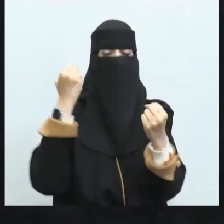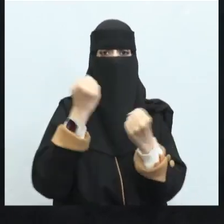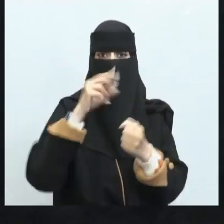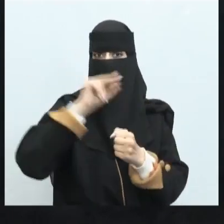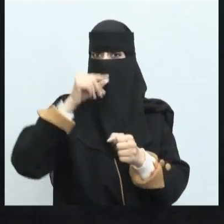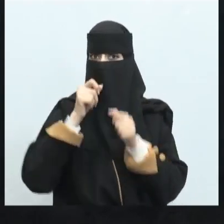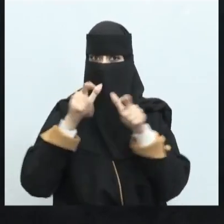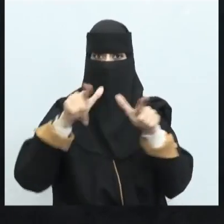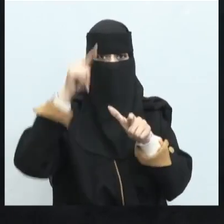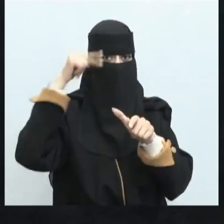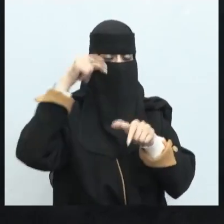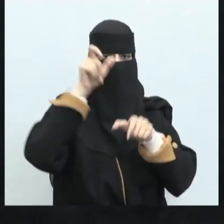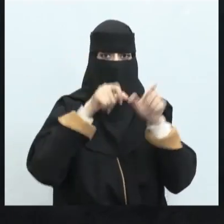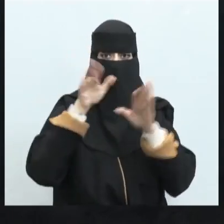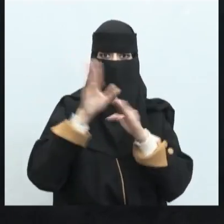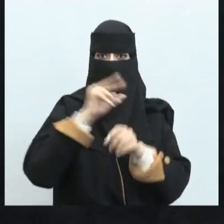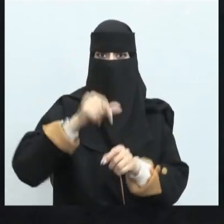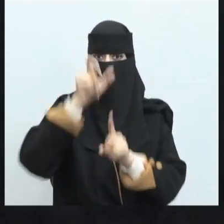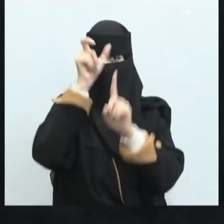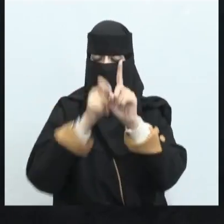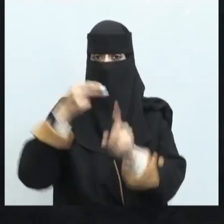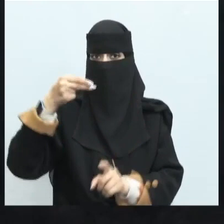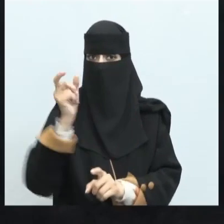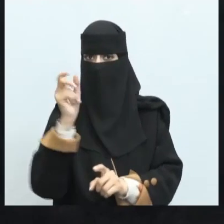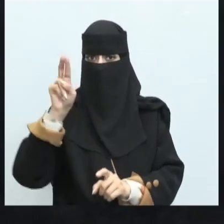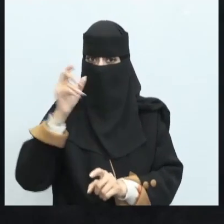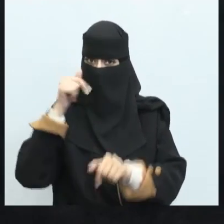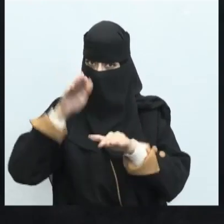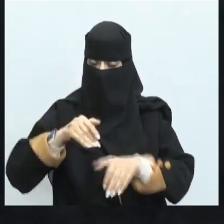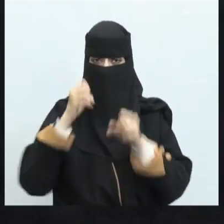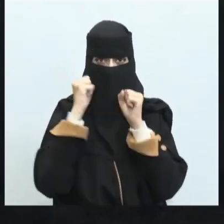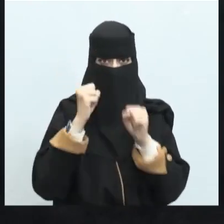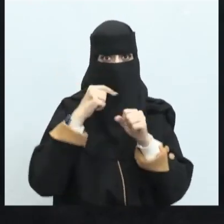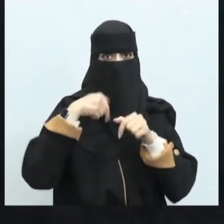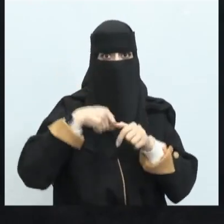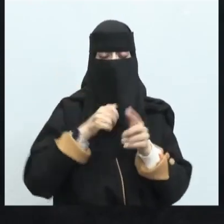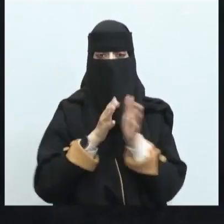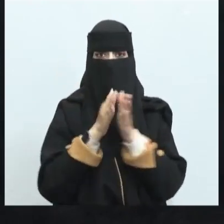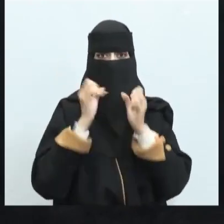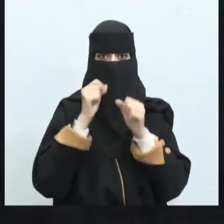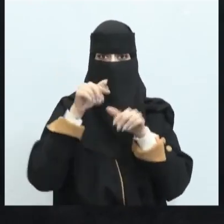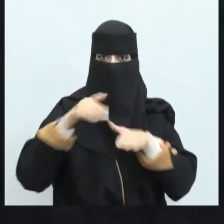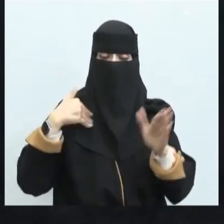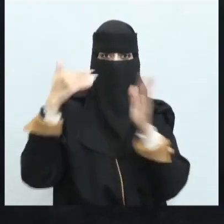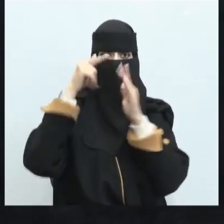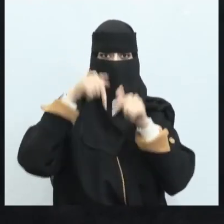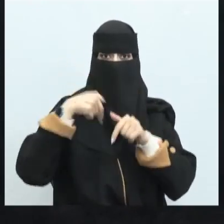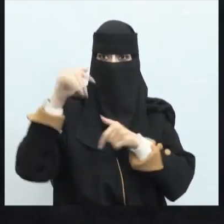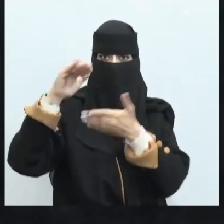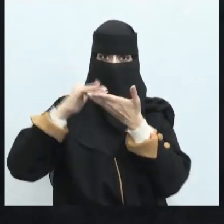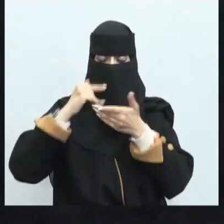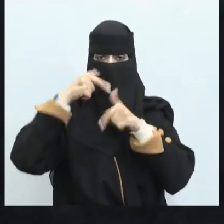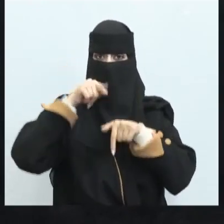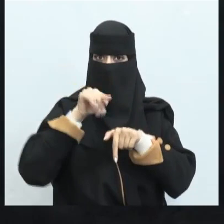المثل أيضا عن ترمشداد في معلقة المشهورة أيضا في قوتي وشجاعتي وكيف أنه حتى الفرسان يستنجدون به